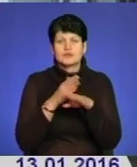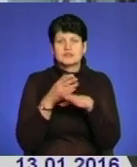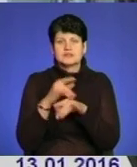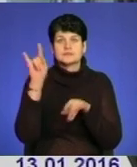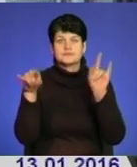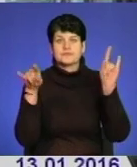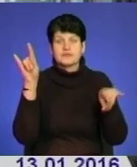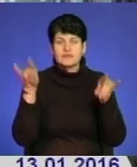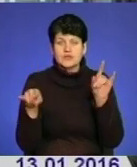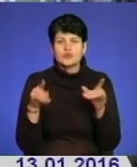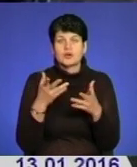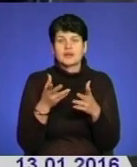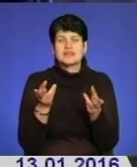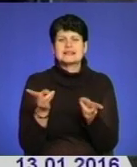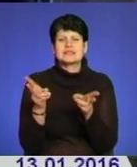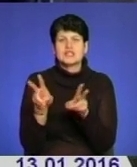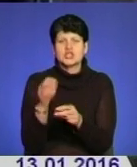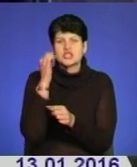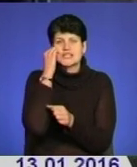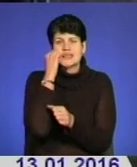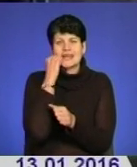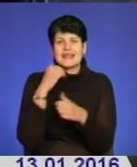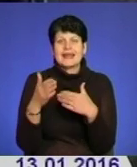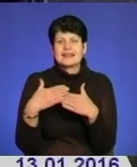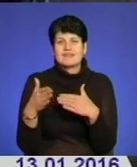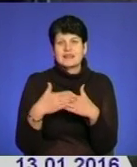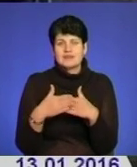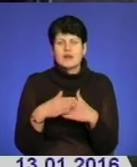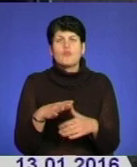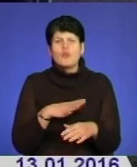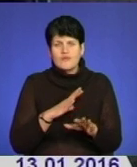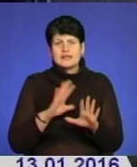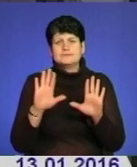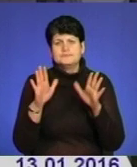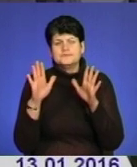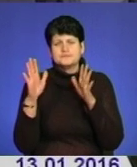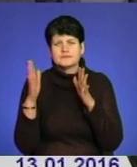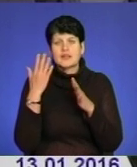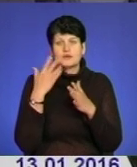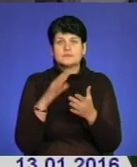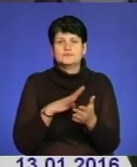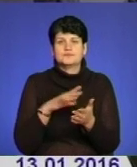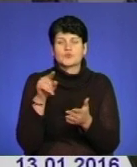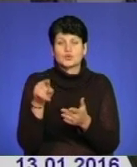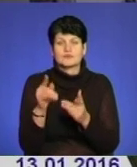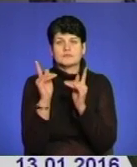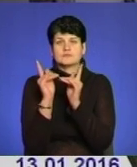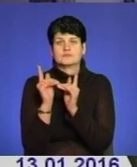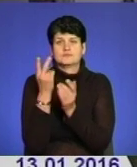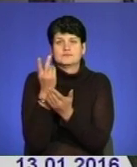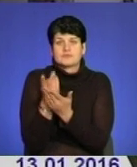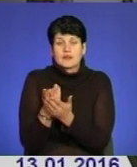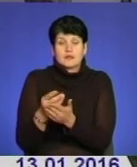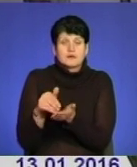і навіть подекуди залишені старі дерев'яні двері. Нараз траплялися такі ситуації, що перебувати на стаціонарному лікуванні